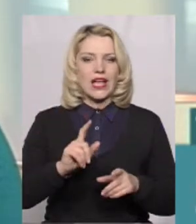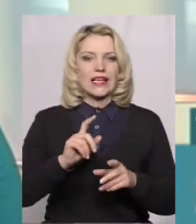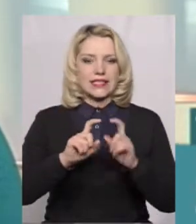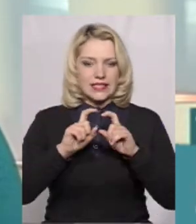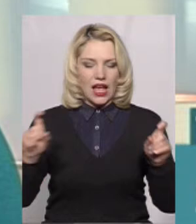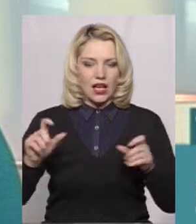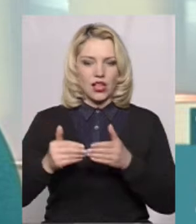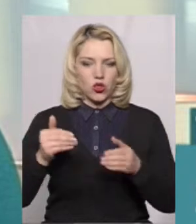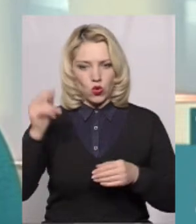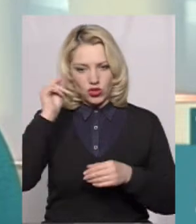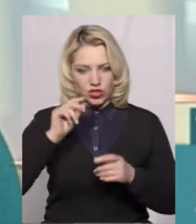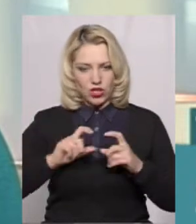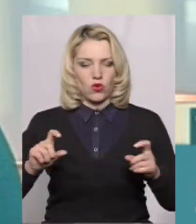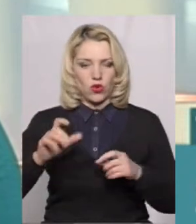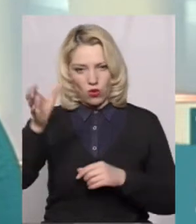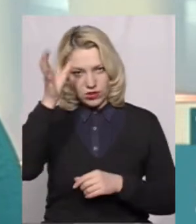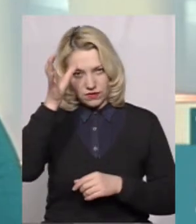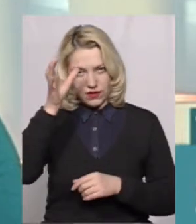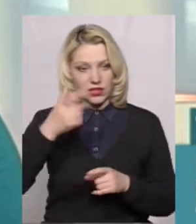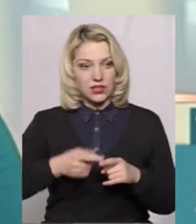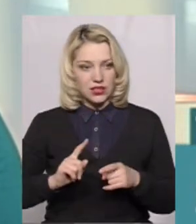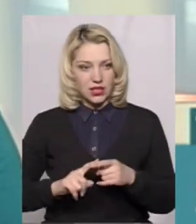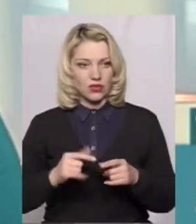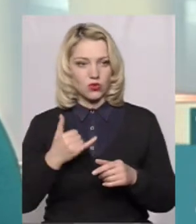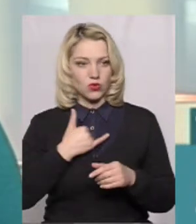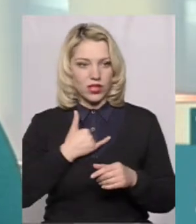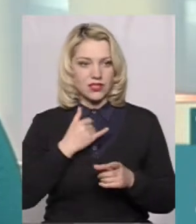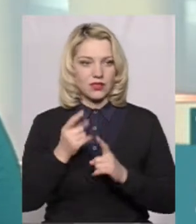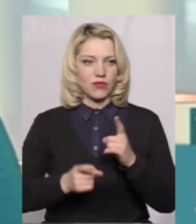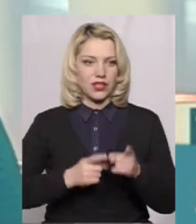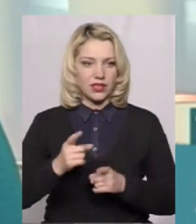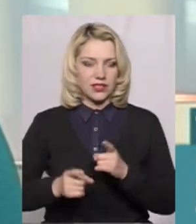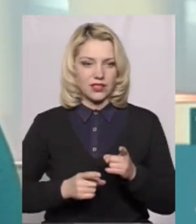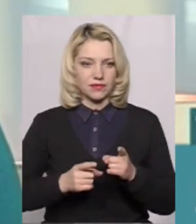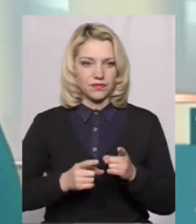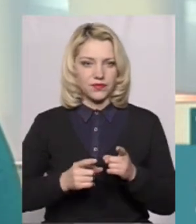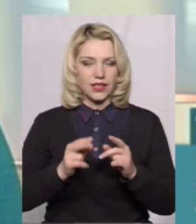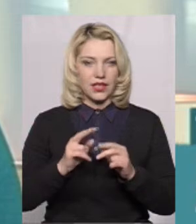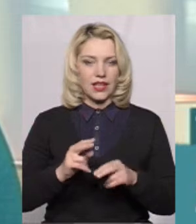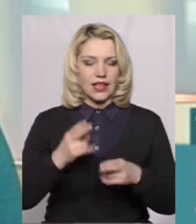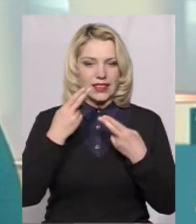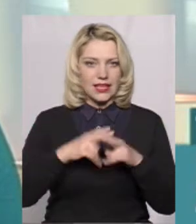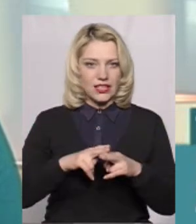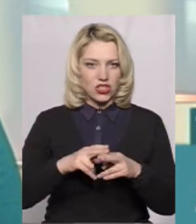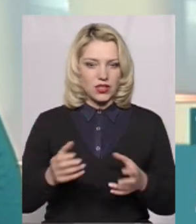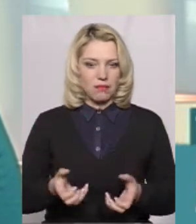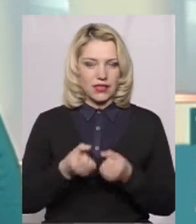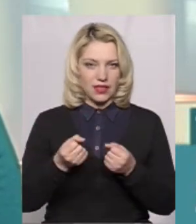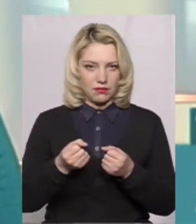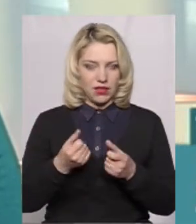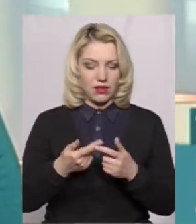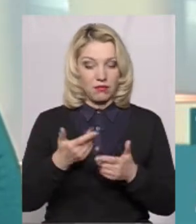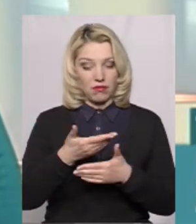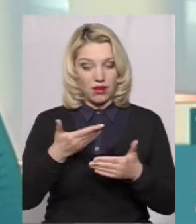В нас змінилась також саме технічна підтримка змінилася.